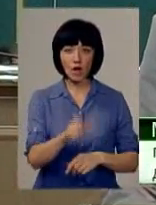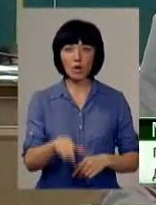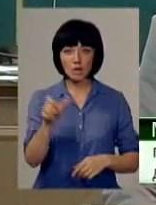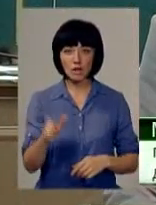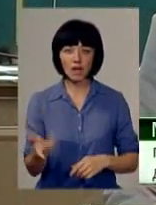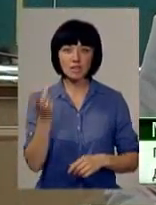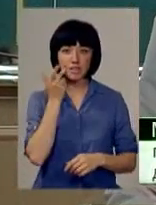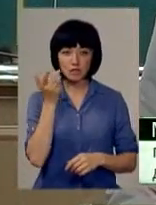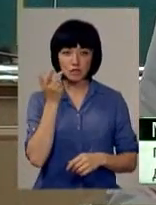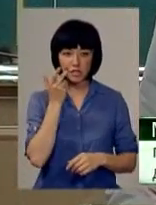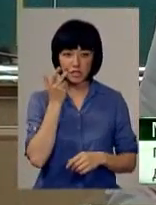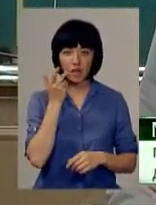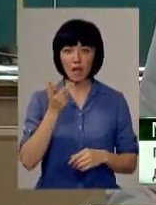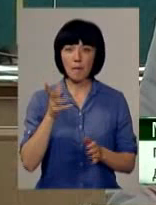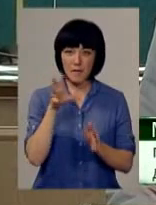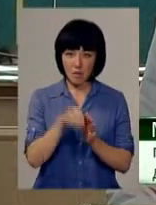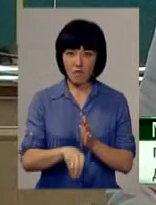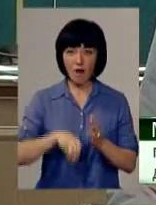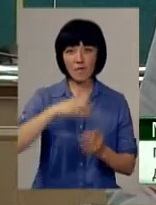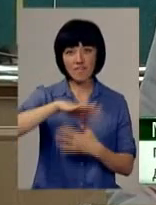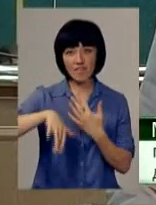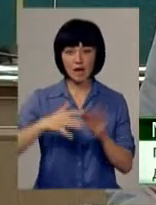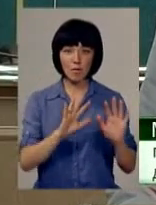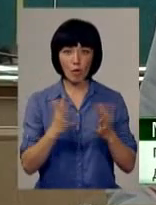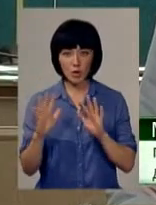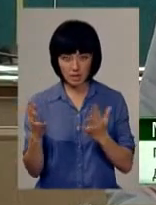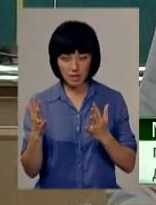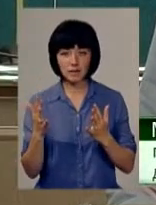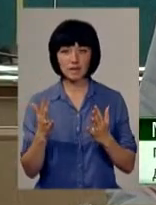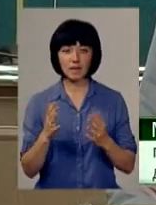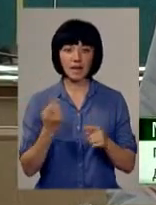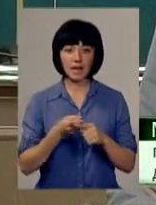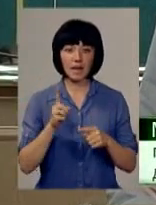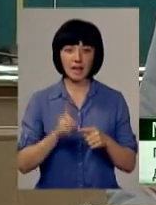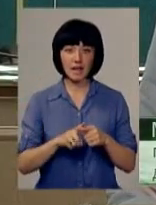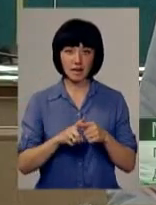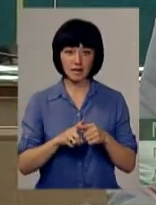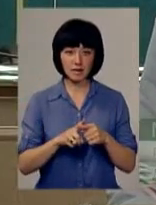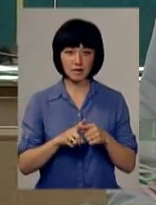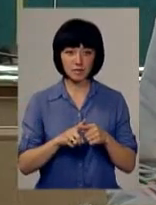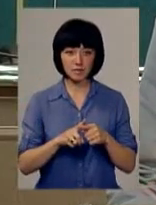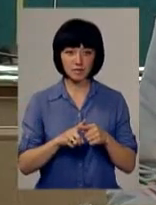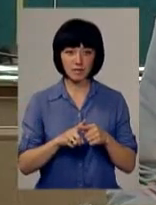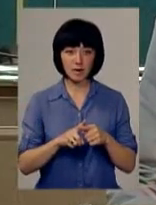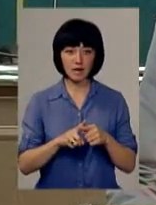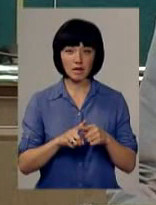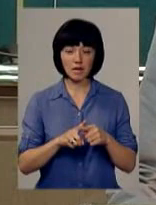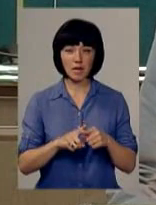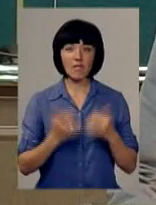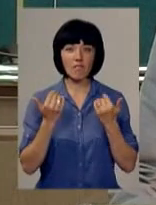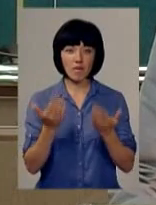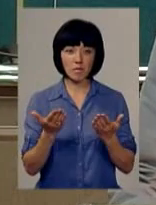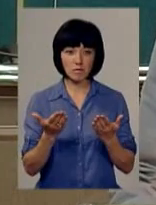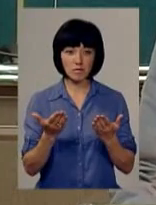перебувають у вийній подій. І без перебільшення творять відопис подійського краю в цій країні. Вам